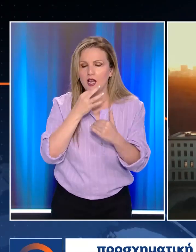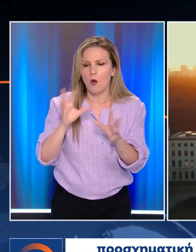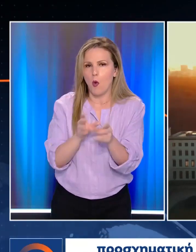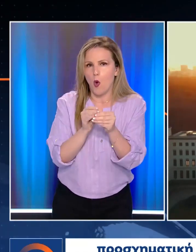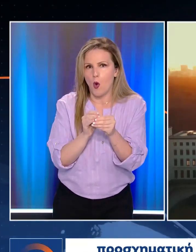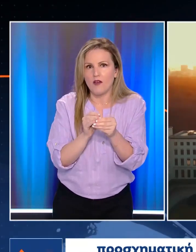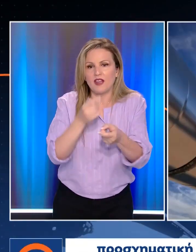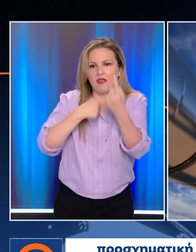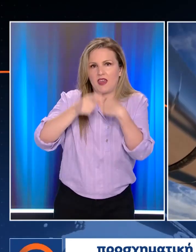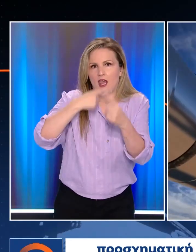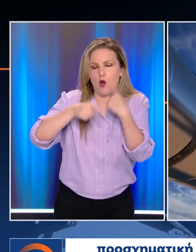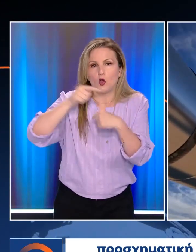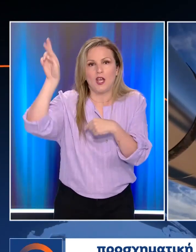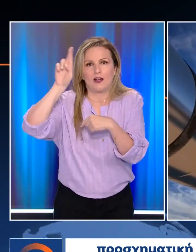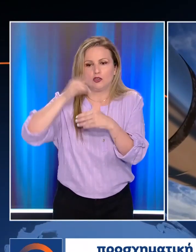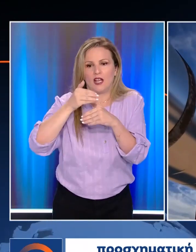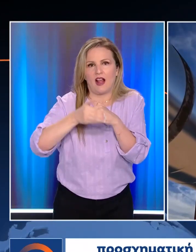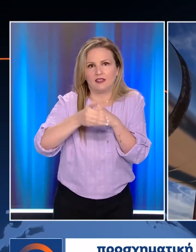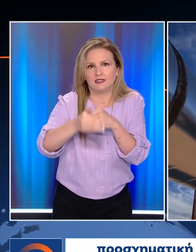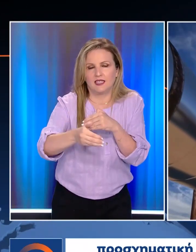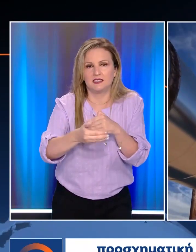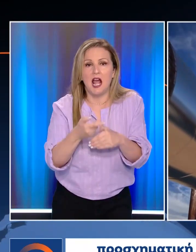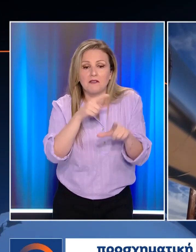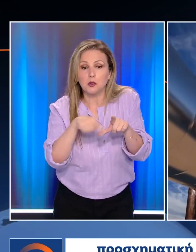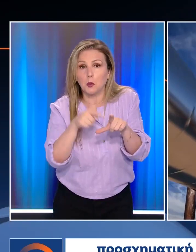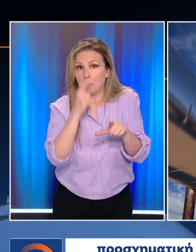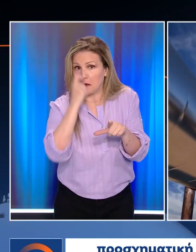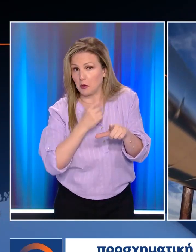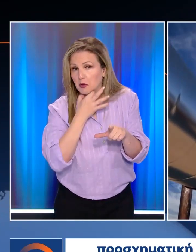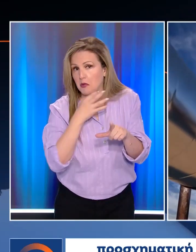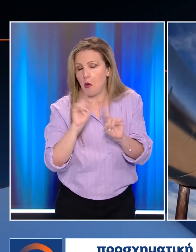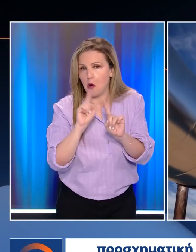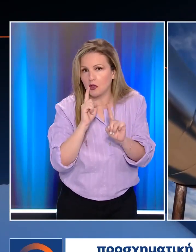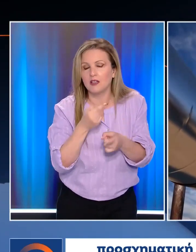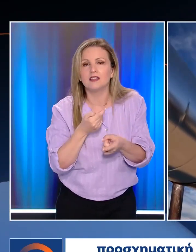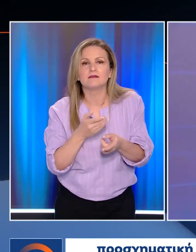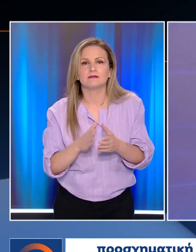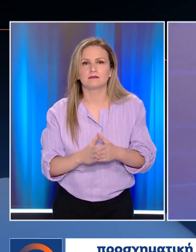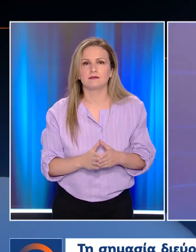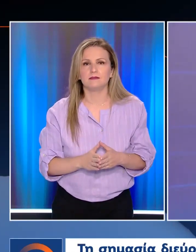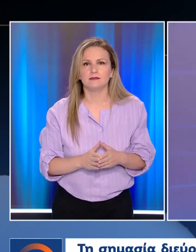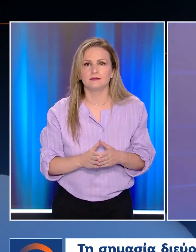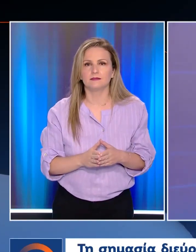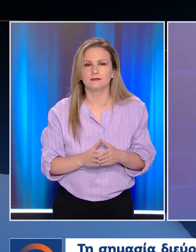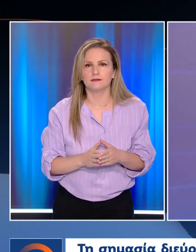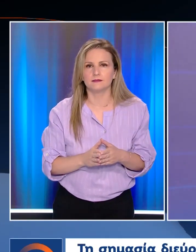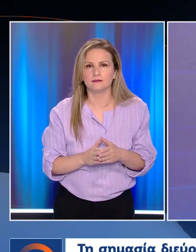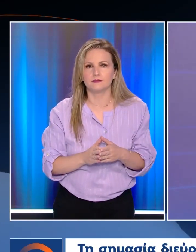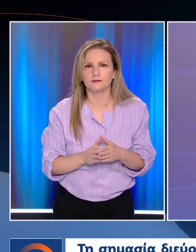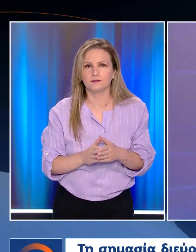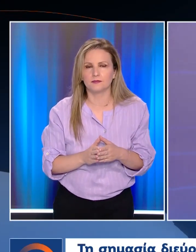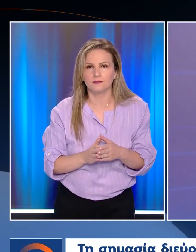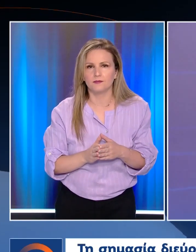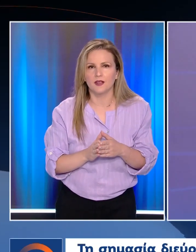προσχηματική δικαιολογία καθώς η τουρμπίνα είναι εφεδρική και δεν πρόκειται για ένα απαραίτητο εξάρτημα. Τη σημασία